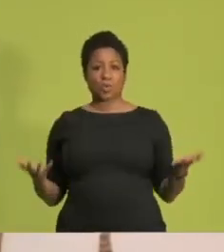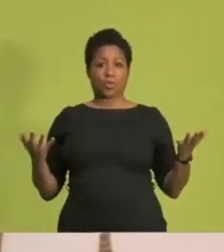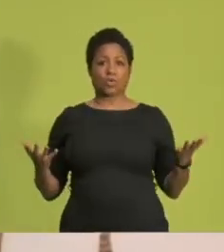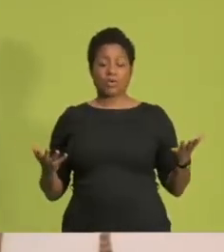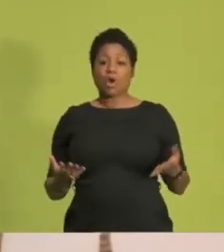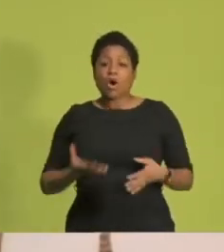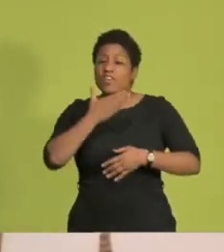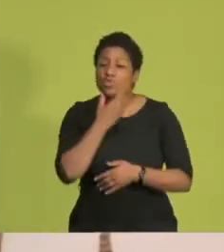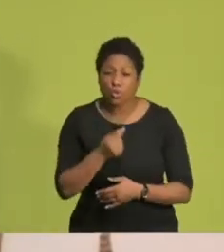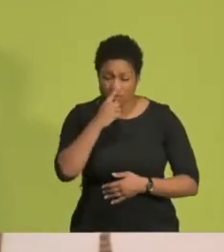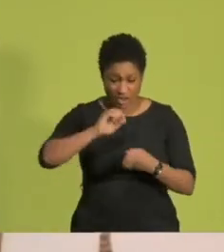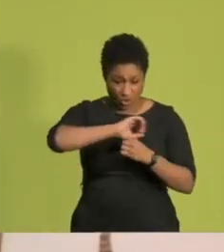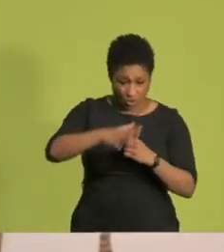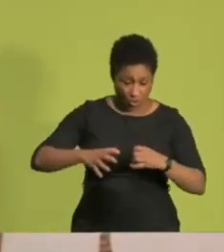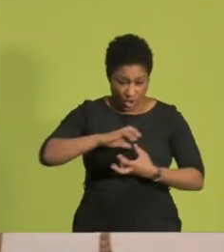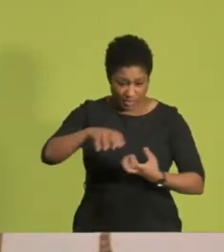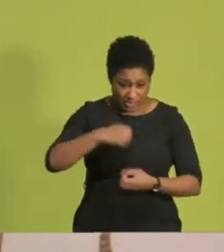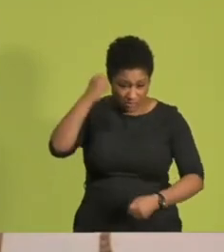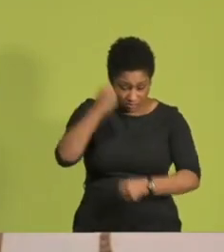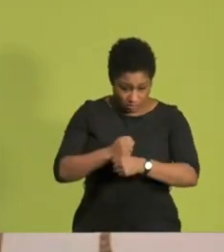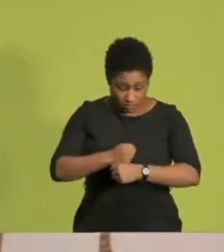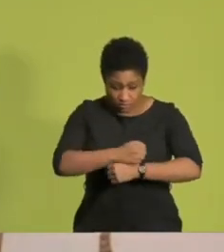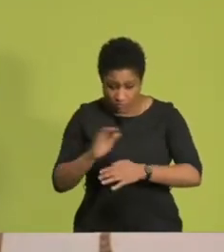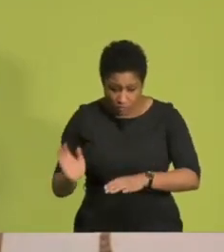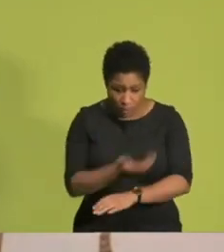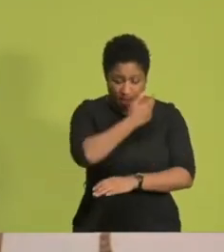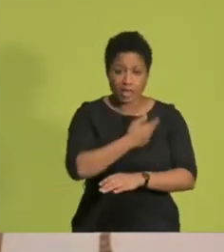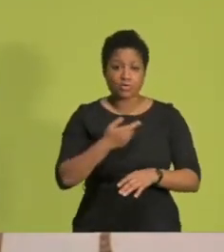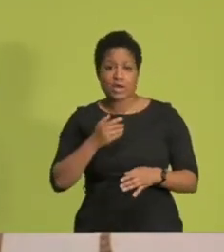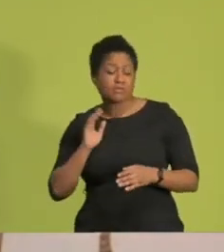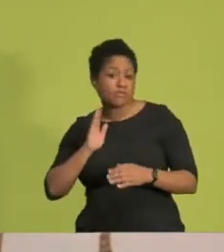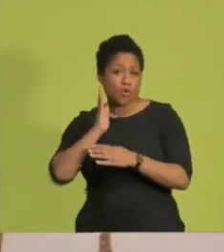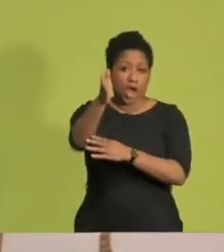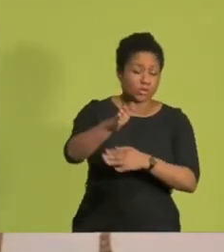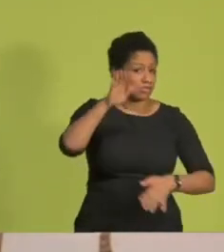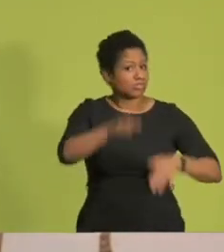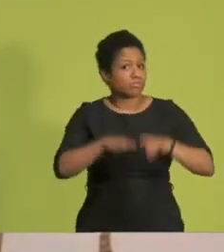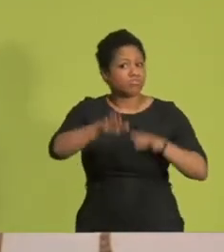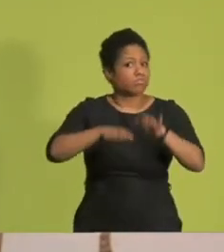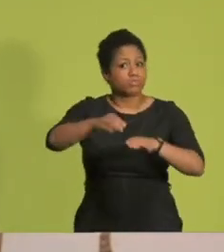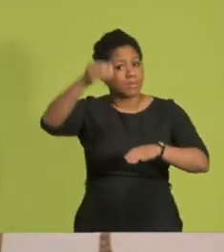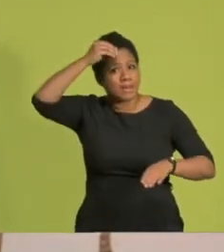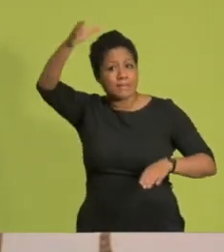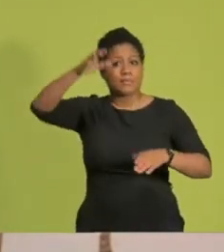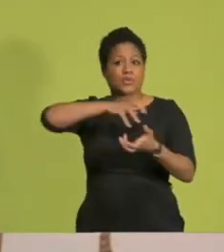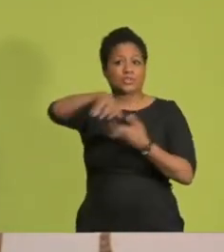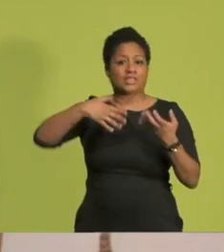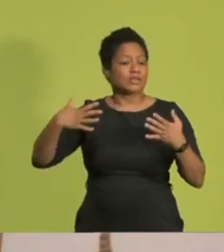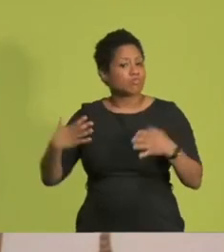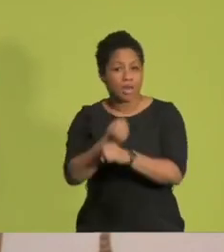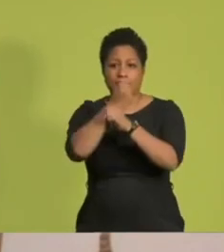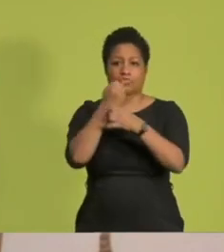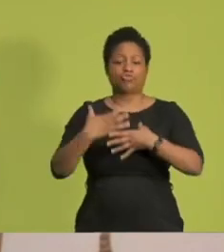Corona-Krise rauskommen und mutige Schritte machen, damit wir die Bildungskrise auch überwinden. Wie schön wäre es, wenn wir ein